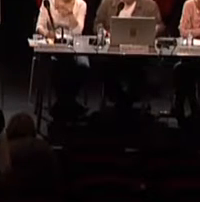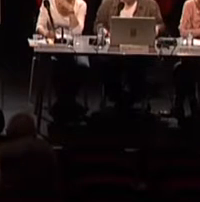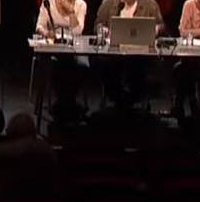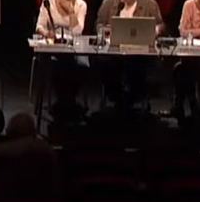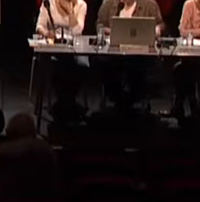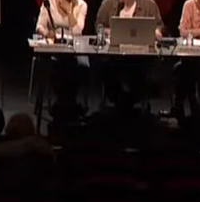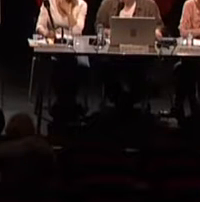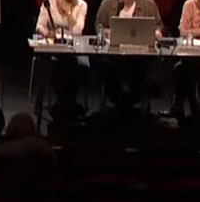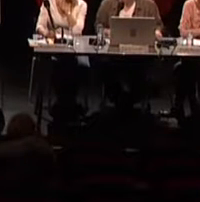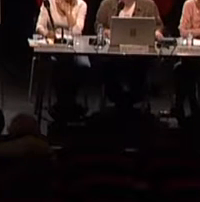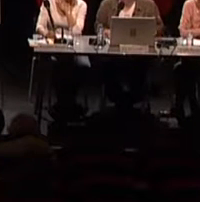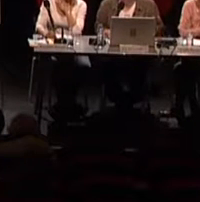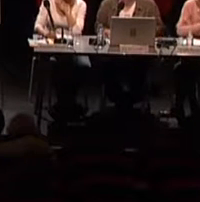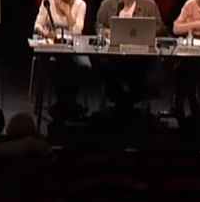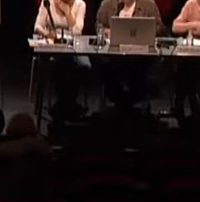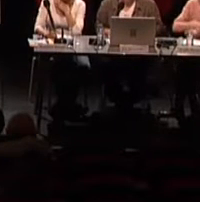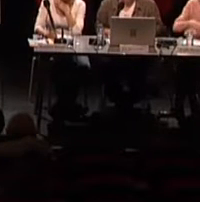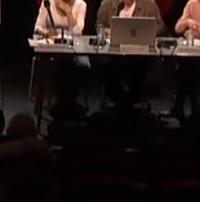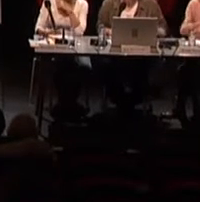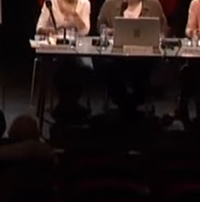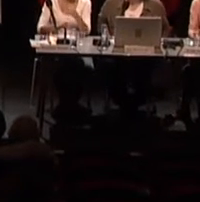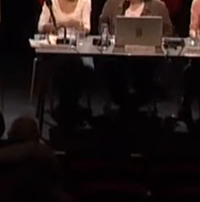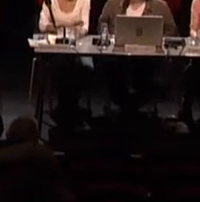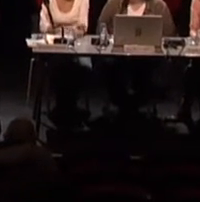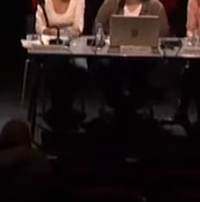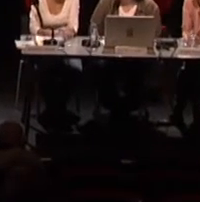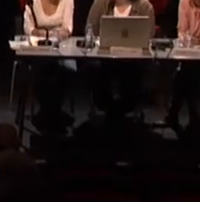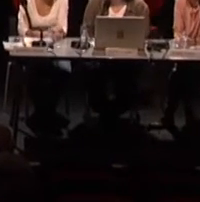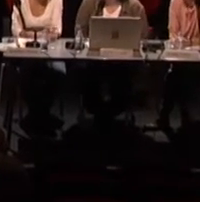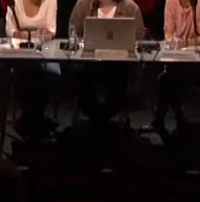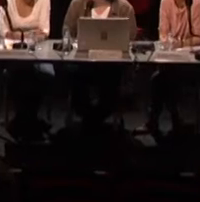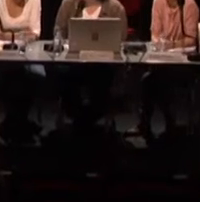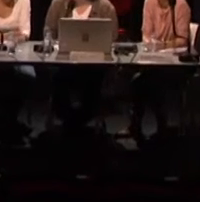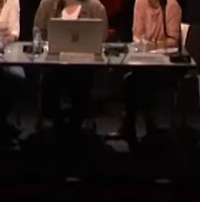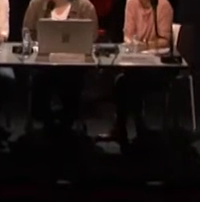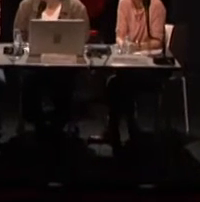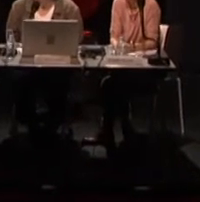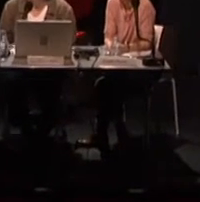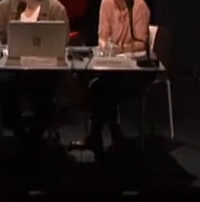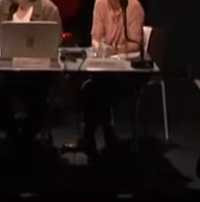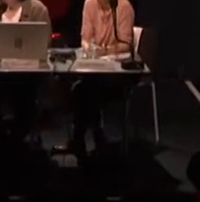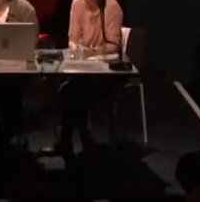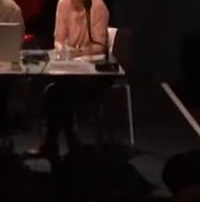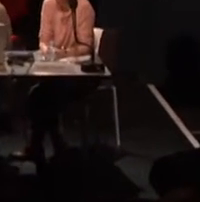Alors je vous remercie tous d'être venus. Je remercie la BPI d'organiser ce cycle